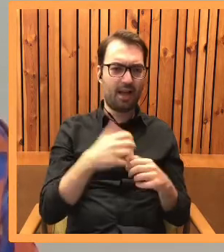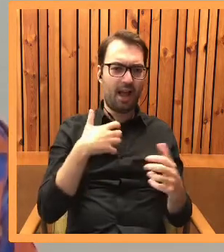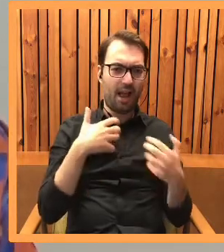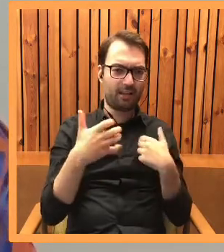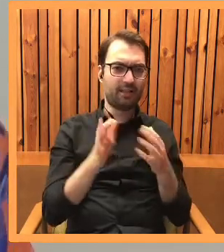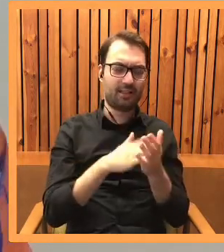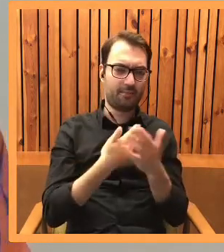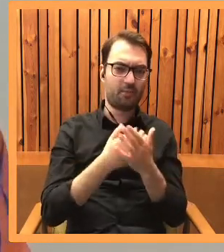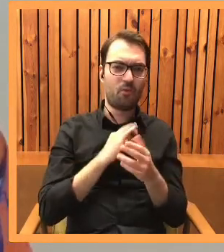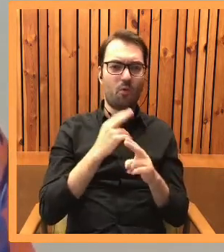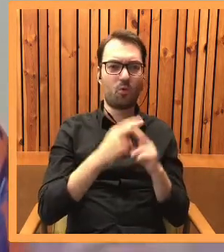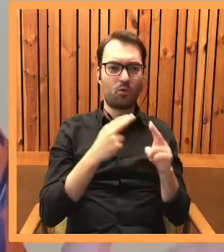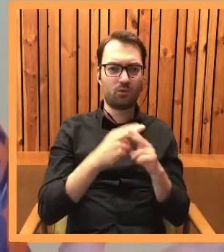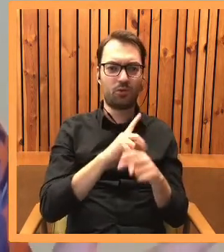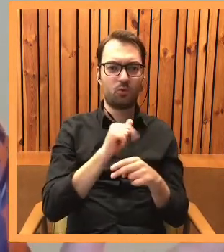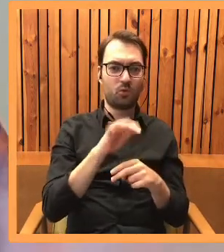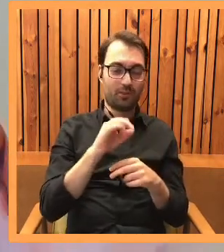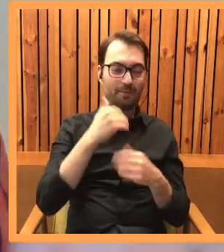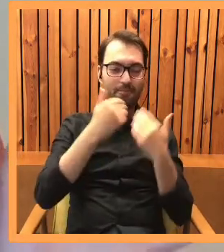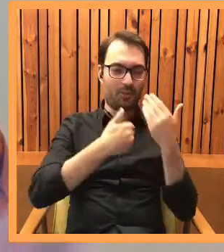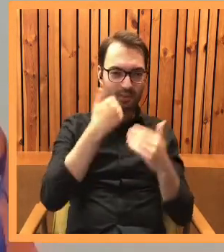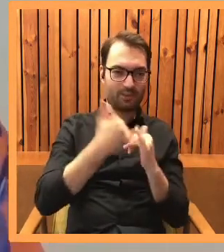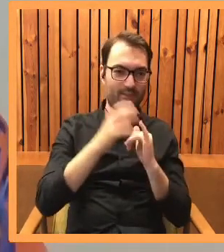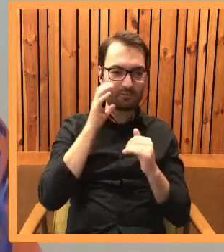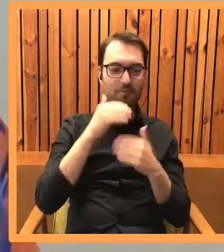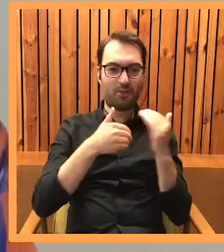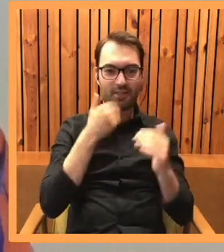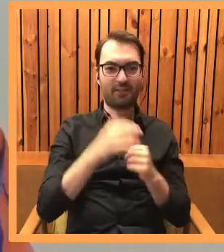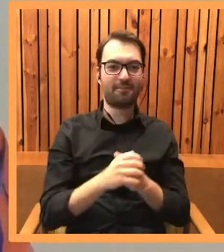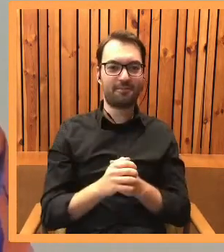moją kuzynkę, Zuzię. Pozdrawiam Zuzię, jeżeli słucha.